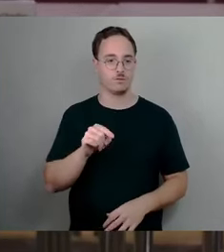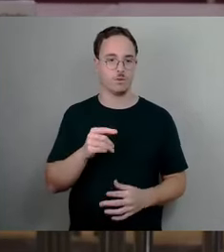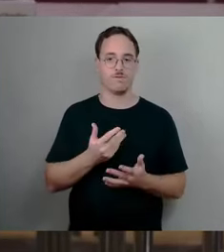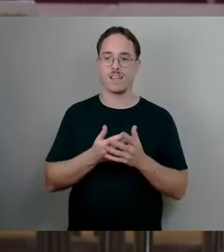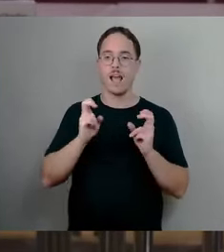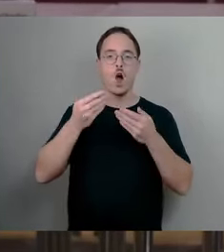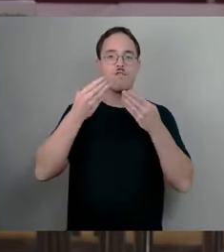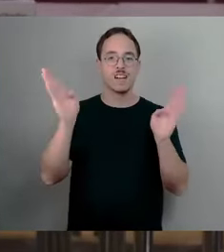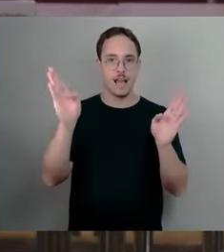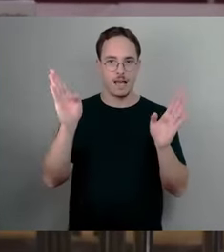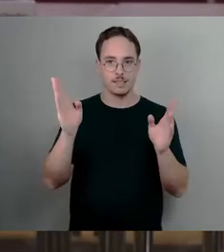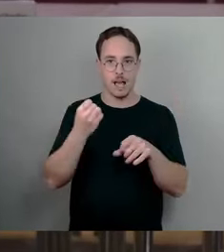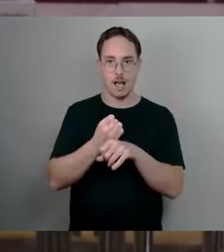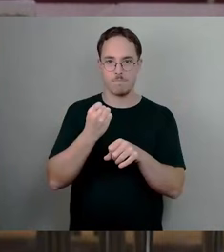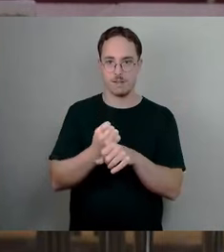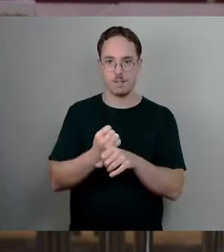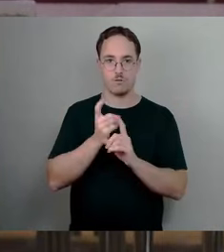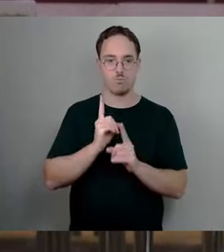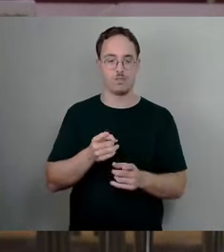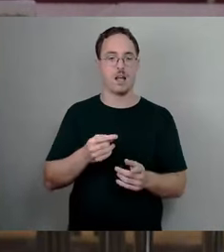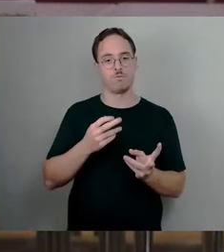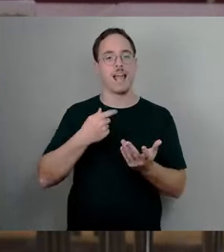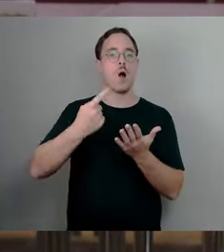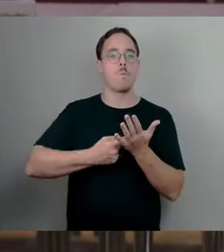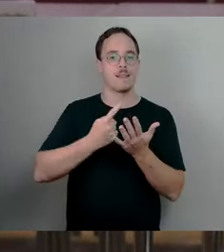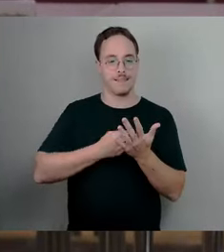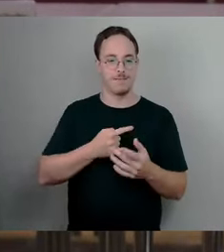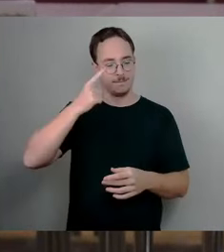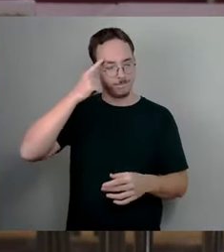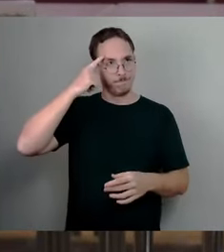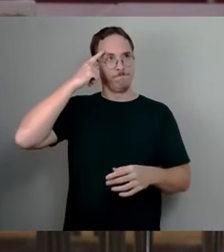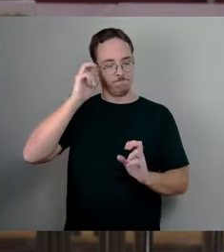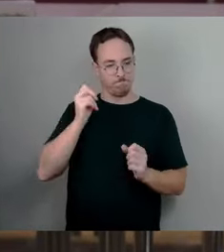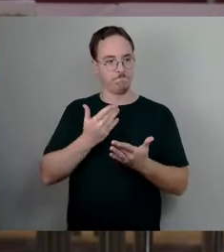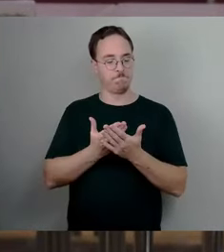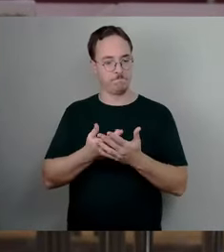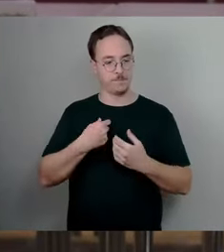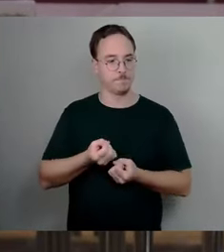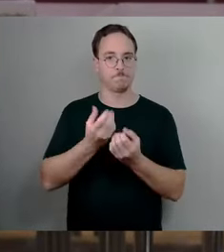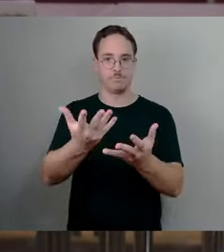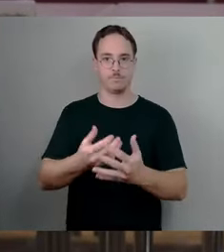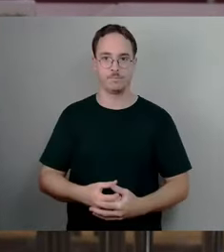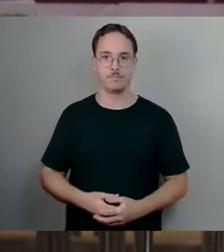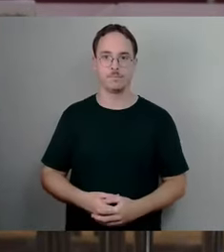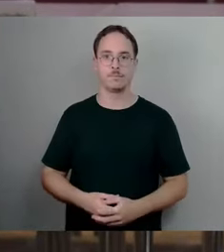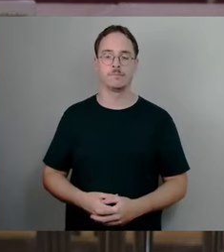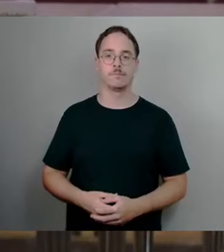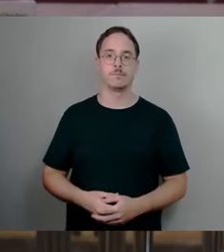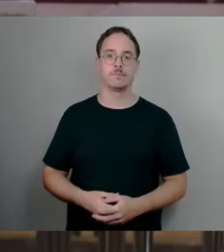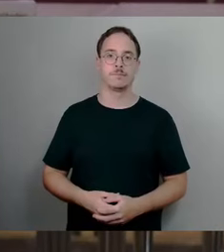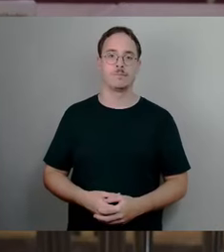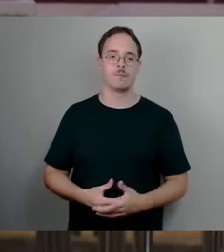muss natürlich auch aus einer argumentativen Kenntnis heraus agiert werden. Ich halte das für ein großes Versäumnis und